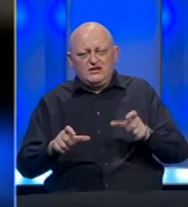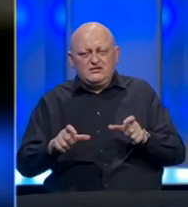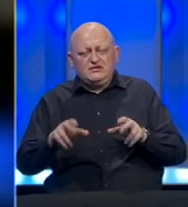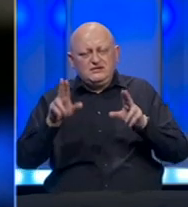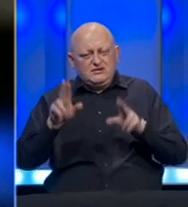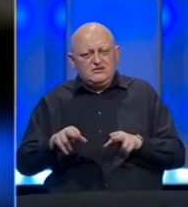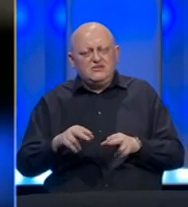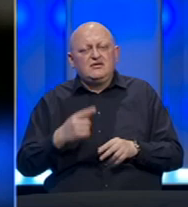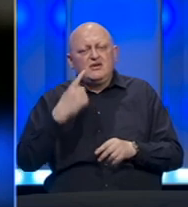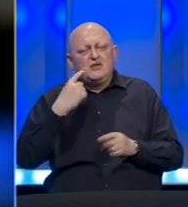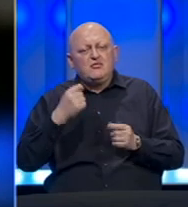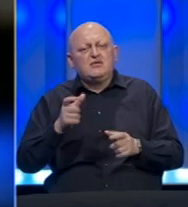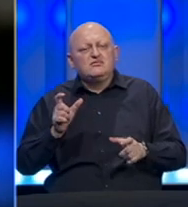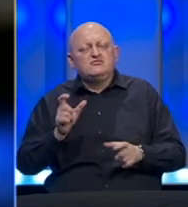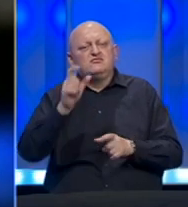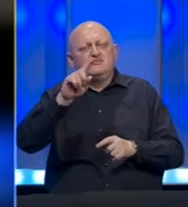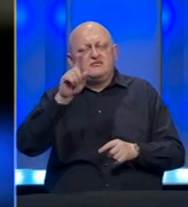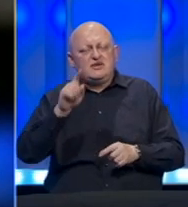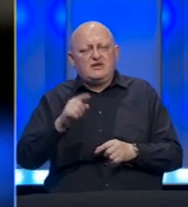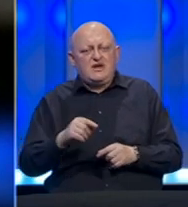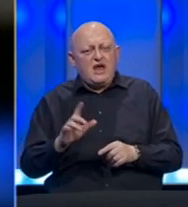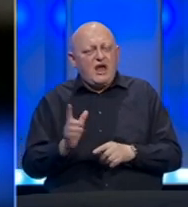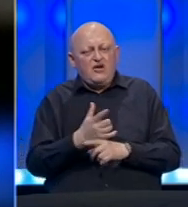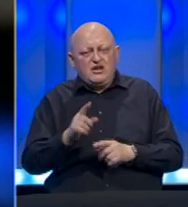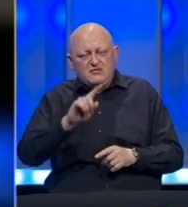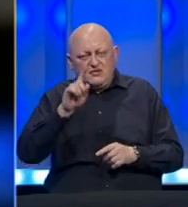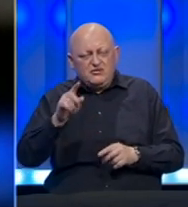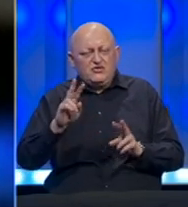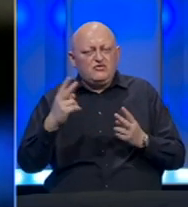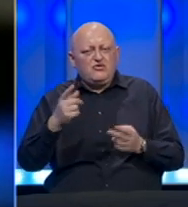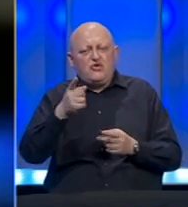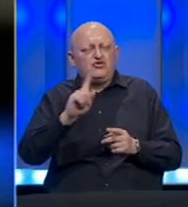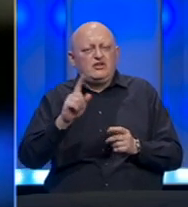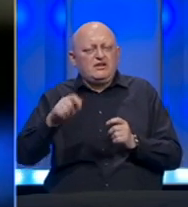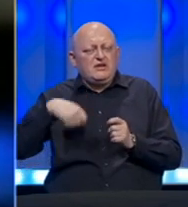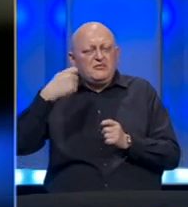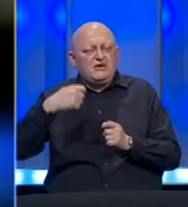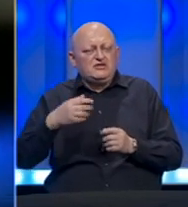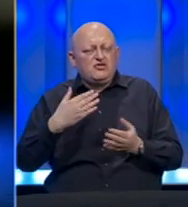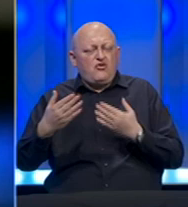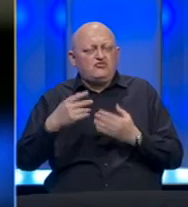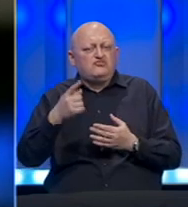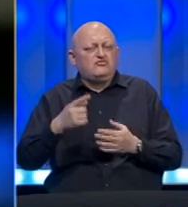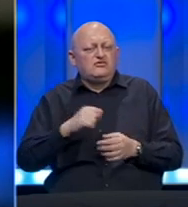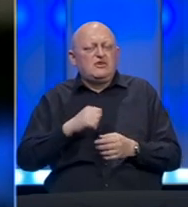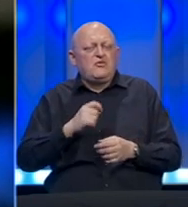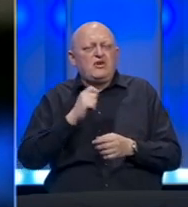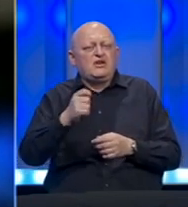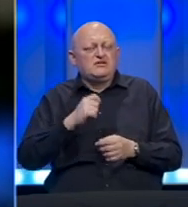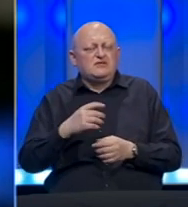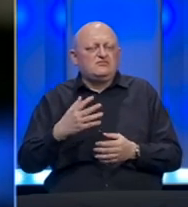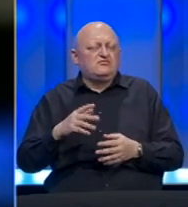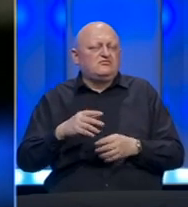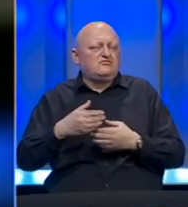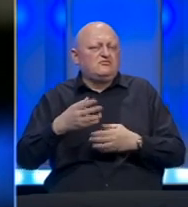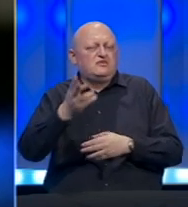priliku da postavljaju pitanje. Ako nema pitanja novinara, onda to nije preskonferencija, onda su to izjave komunike i